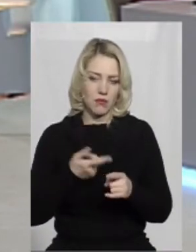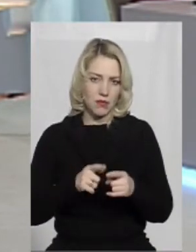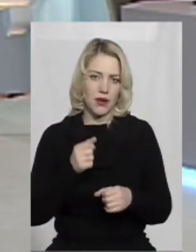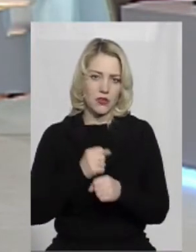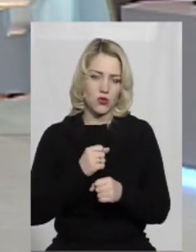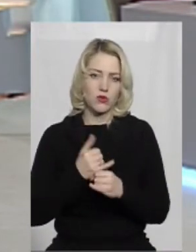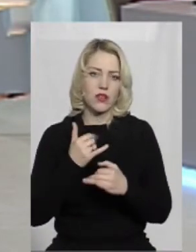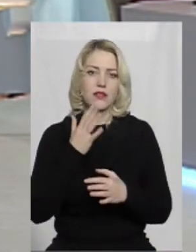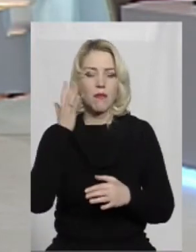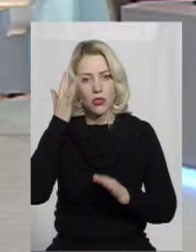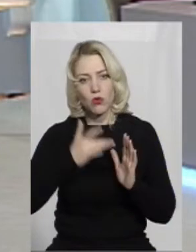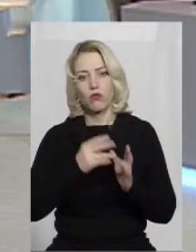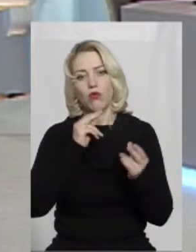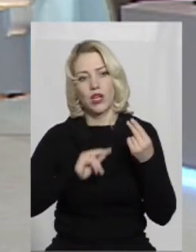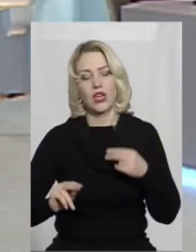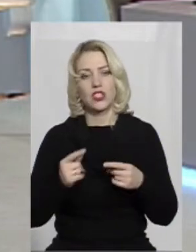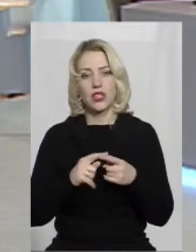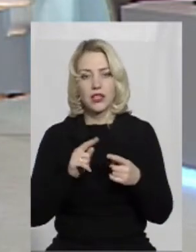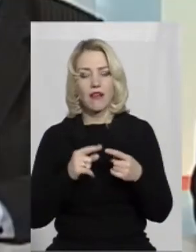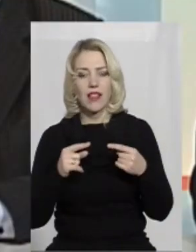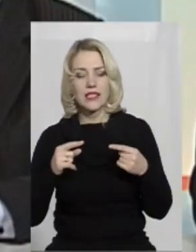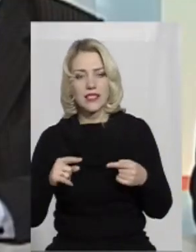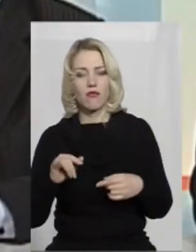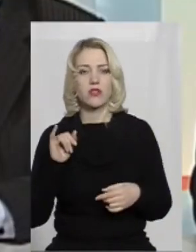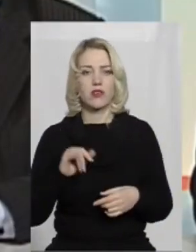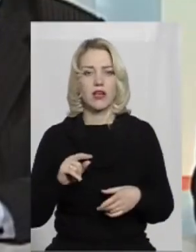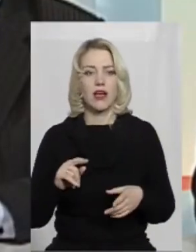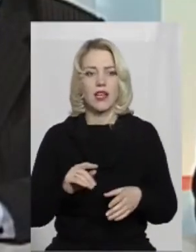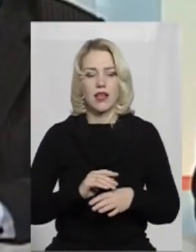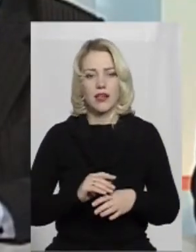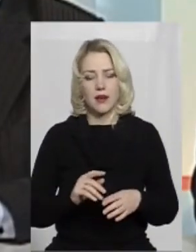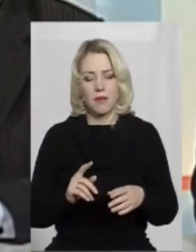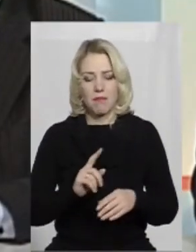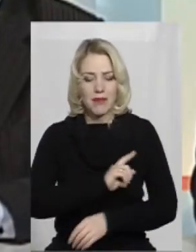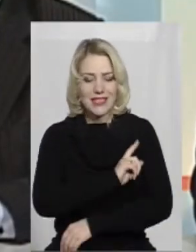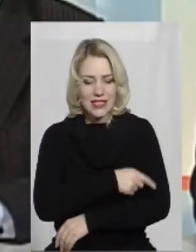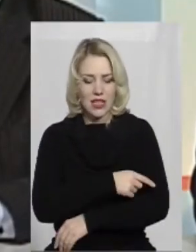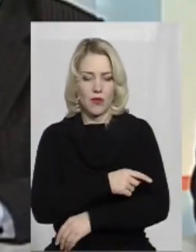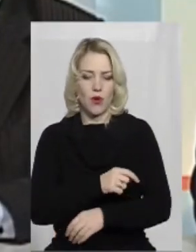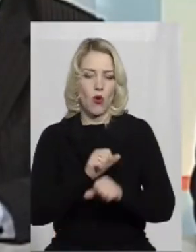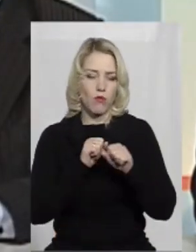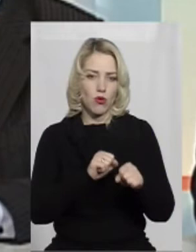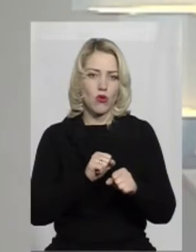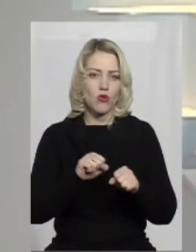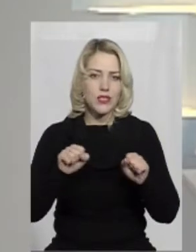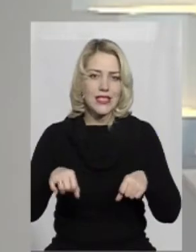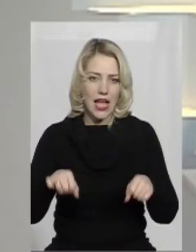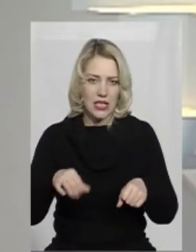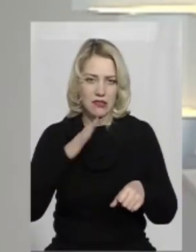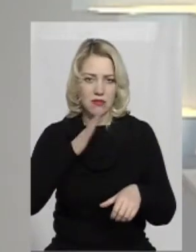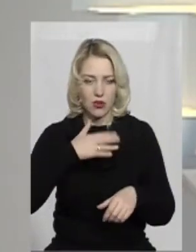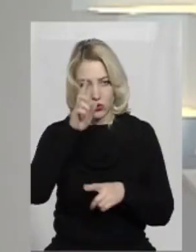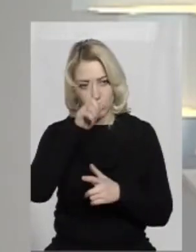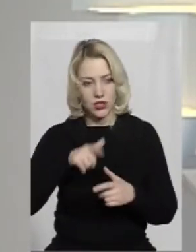працюємо, з метою покращення ніяких властивостей і тим самим неабияки підсилюємо броноздатність нашої країни на Сході